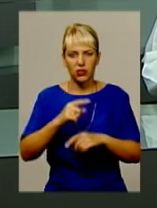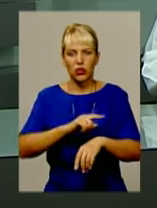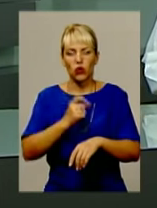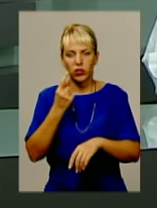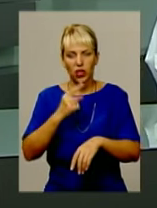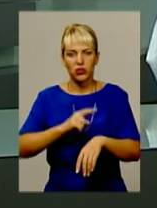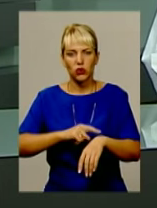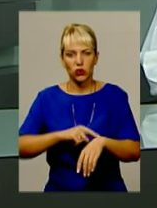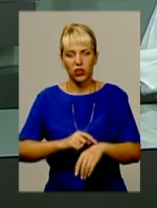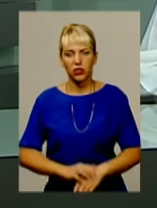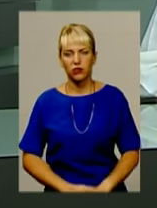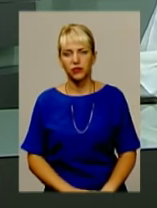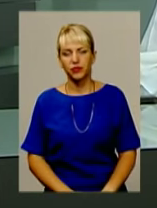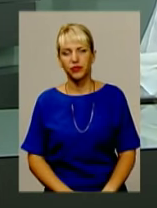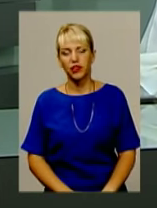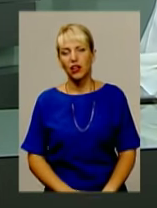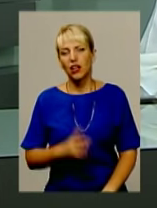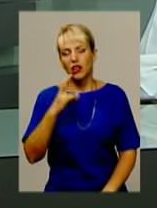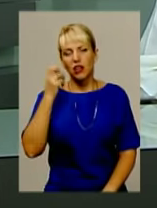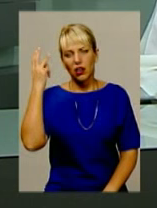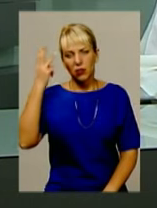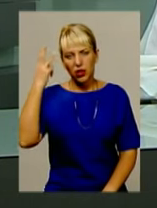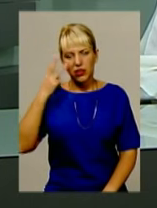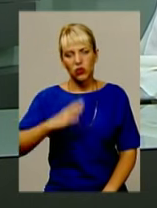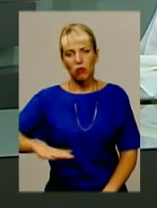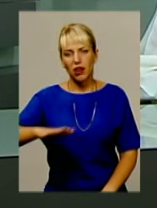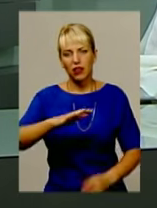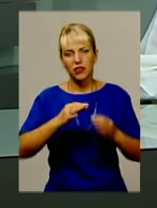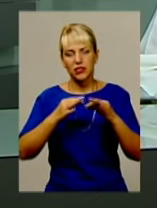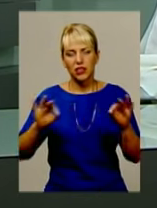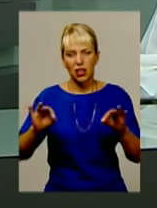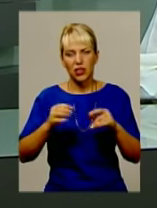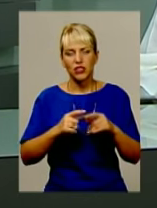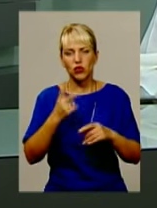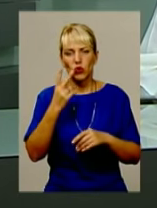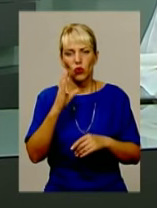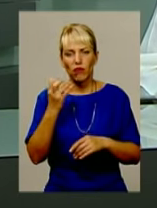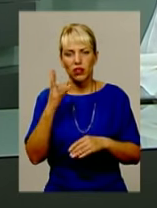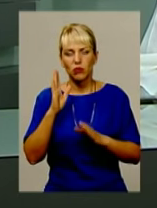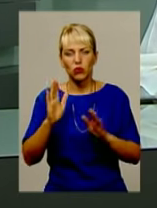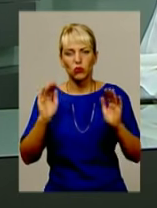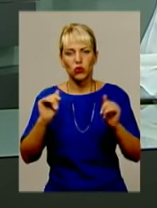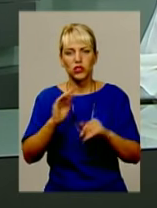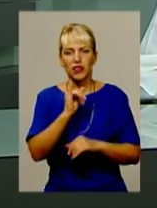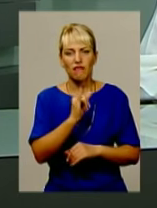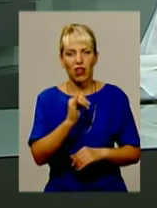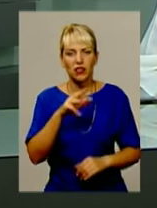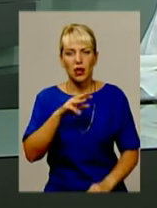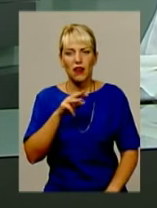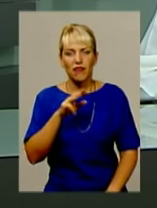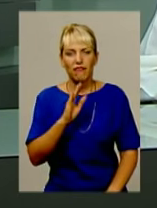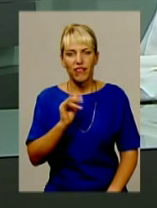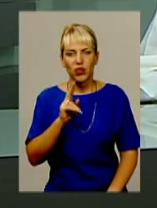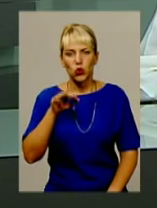пам'ять герою. А на Хмельницькому майдані незалежності 2 вересня прощатимуться з Іваном Віхтюком. 35